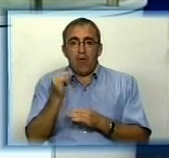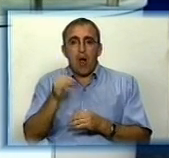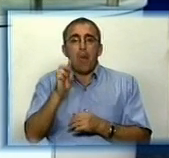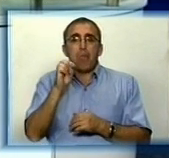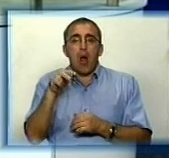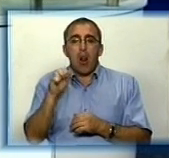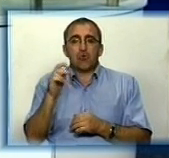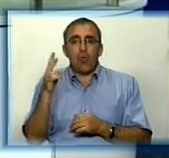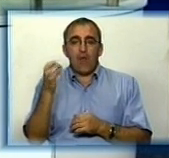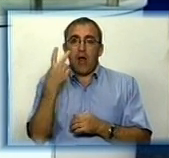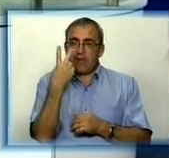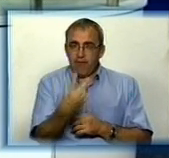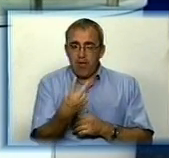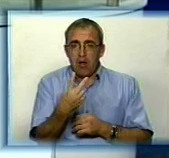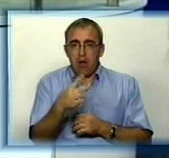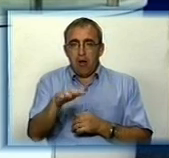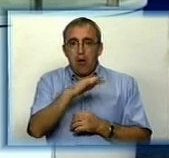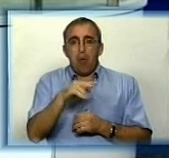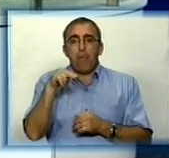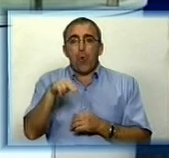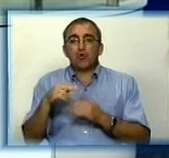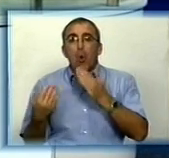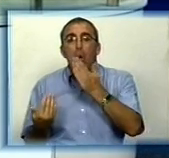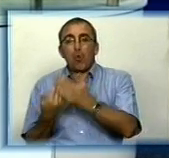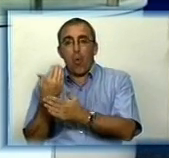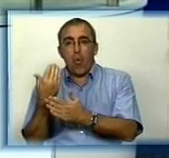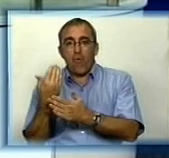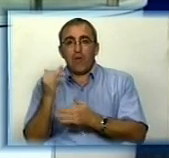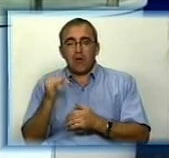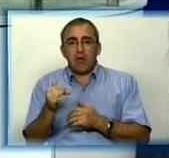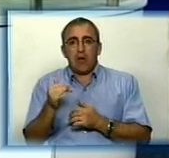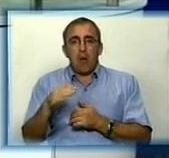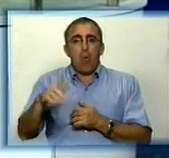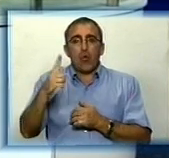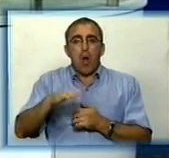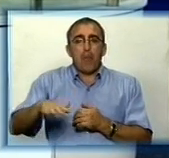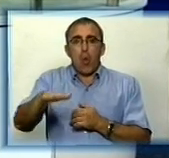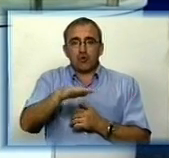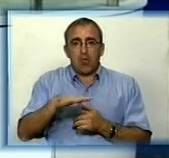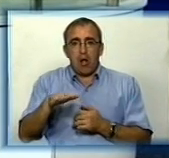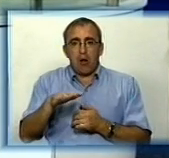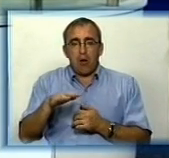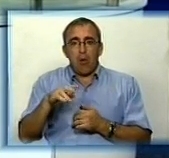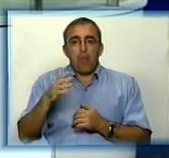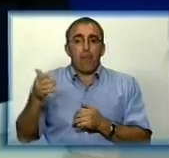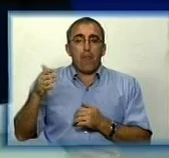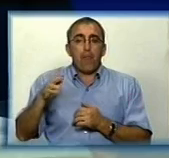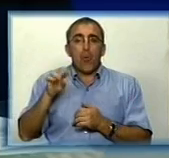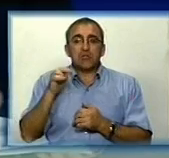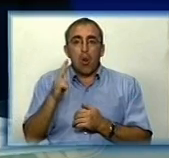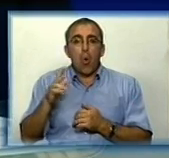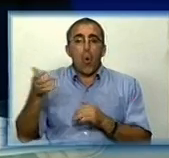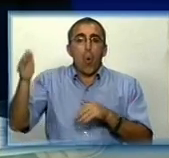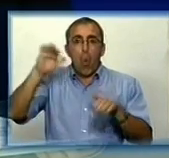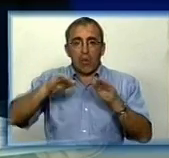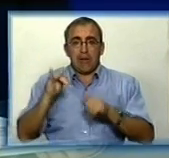площадки появляться. На поселці Новом 2 площадки появляться. Появляться ще дополнительна площадка на поселці Горном. Я думаю, що